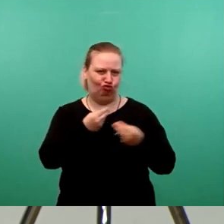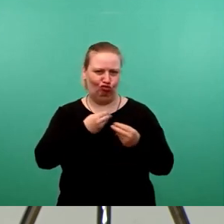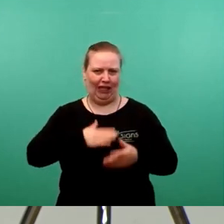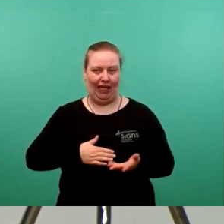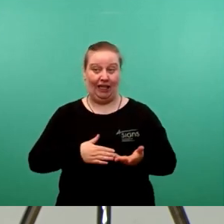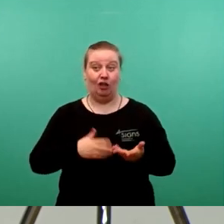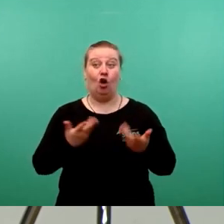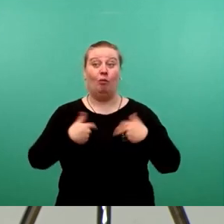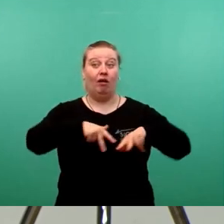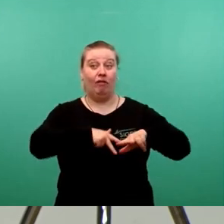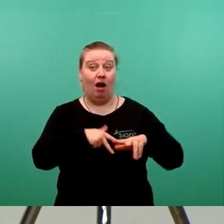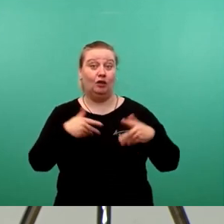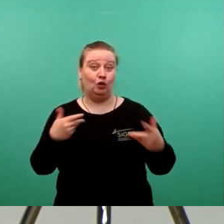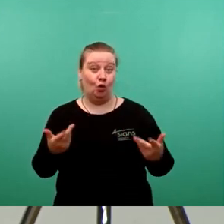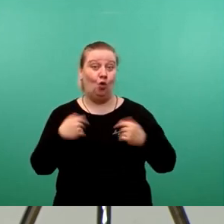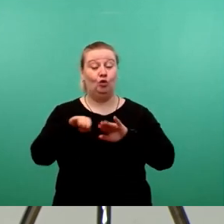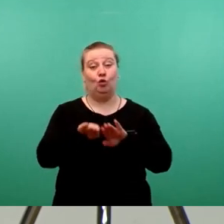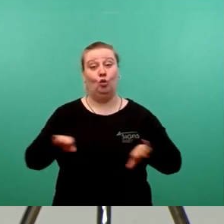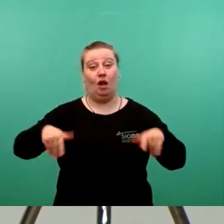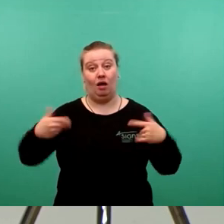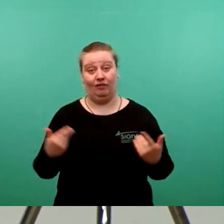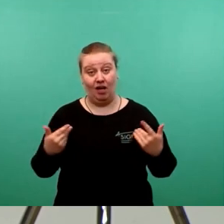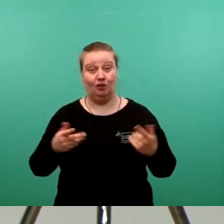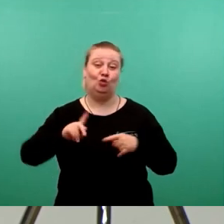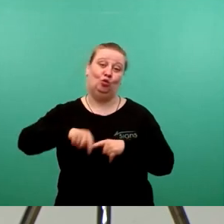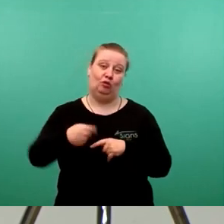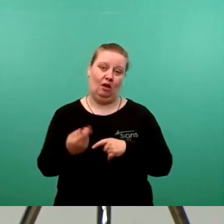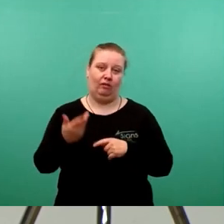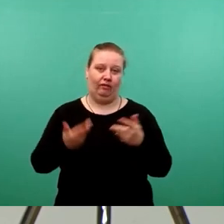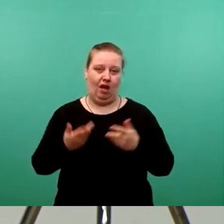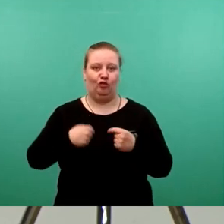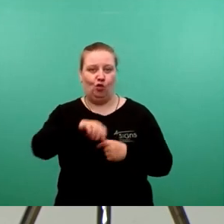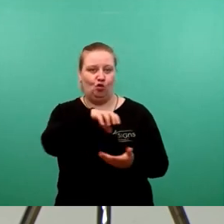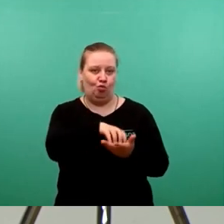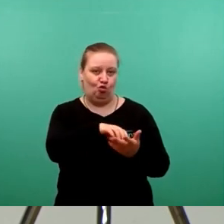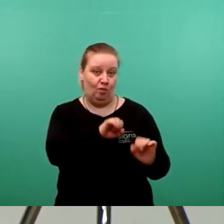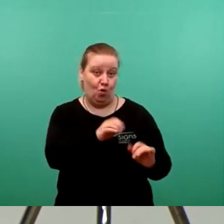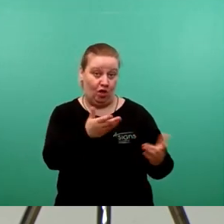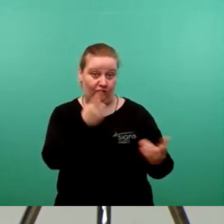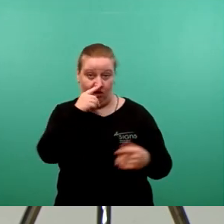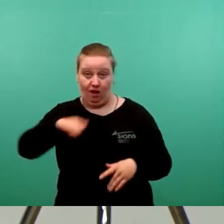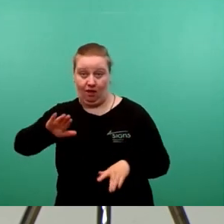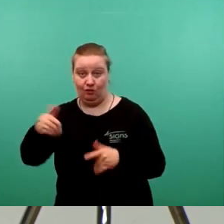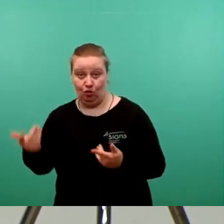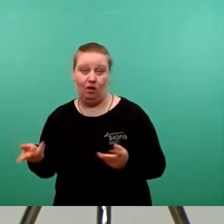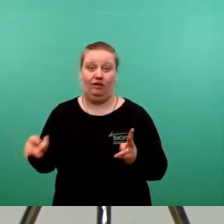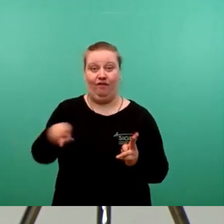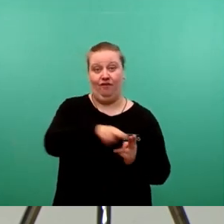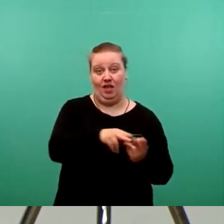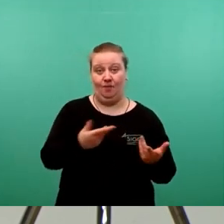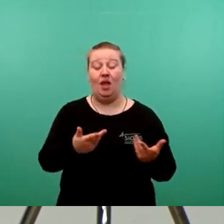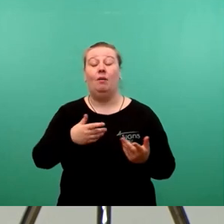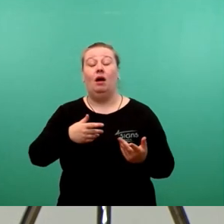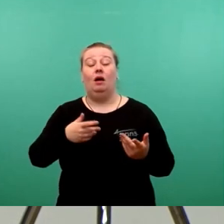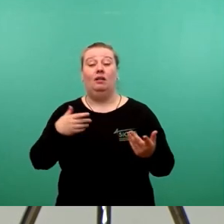ob das so ist und welche Grundlagen dort gelegt worden sind, damit das dann auch für die Kommune möglich ist. Unsere Basis ist allerdings, und